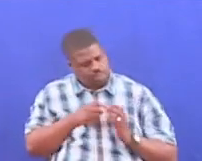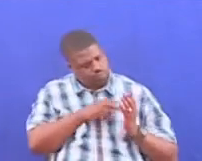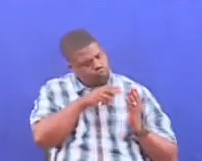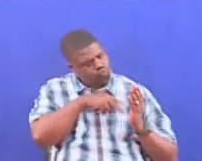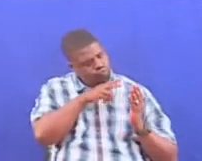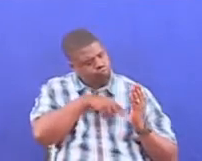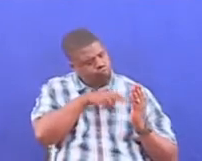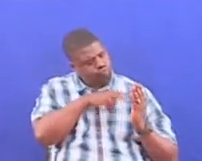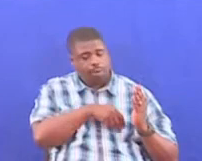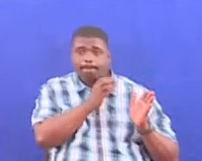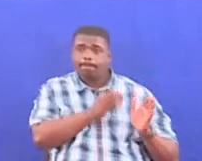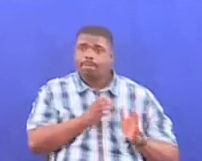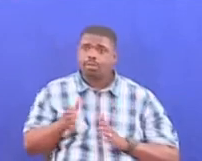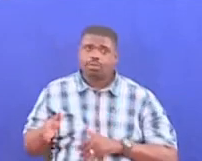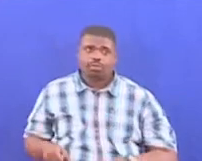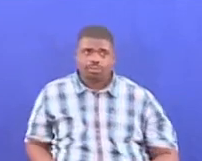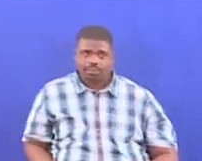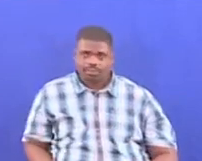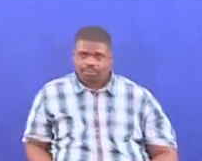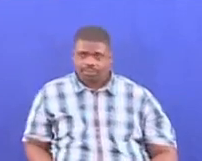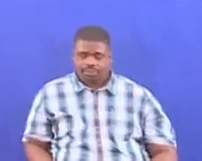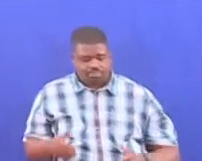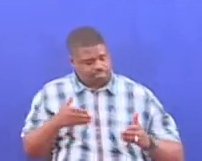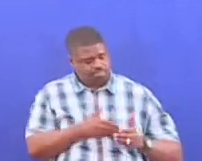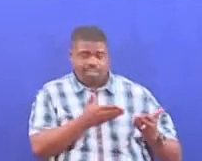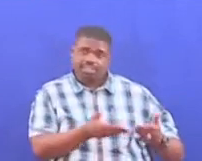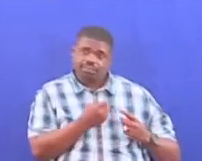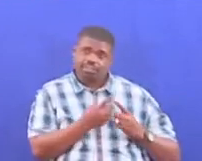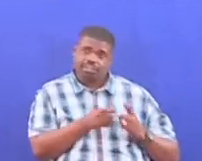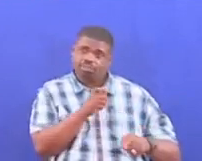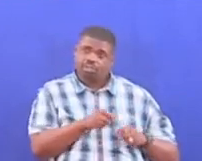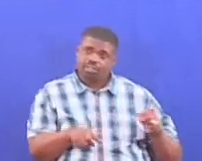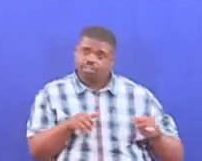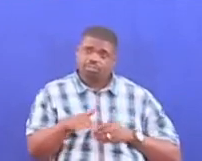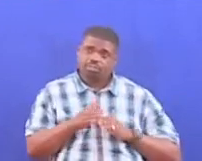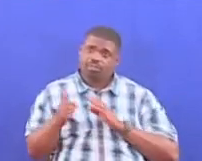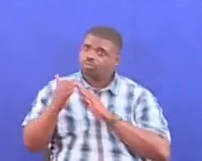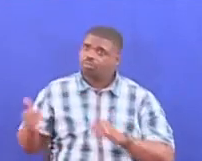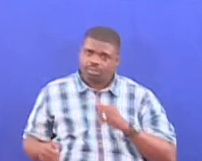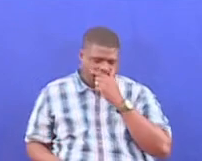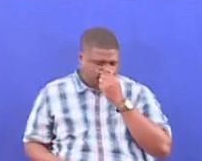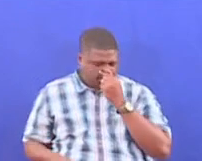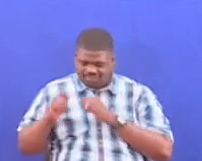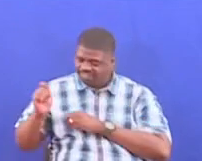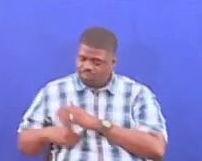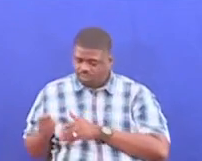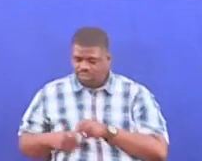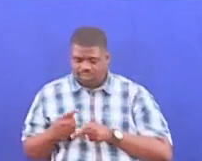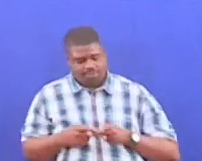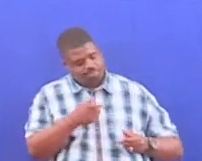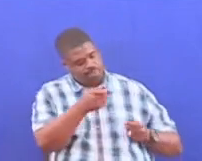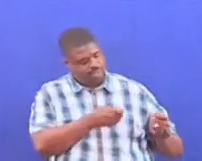hapa onye mpango Paka saivi wansama hata wananchi tuajue na tumika majumbani Na tumika onye viwanda, na tumika onye